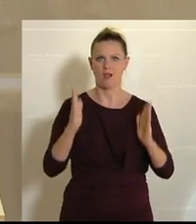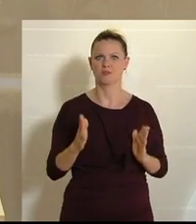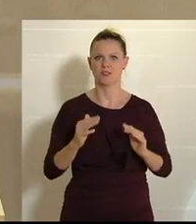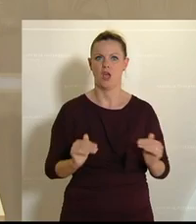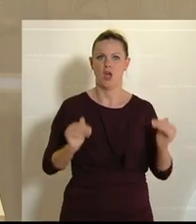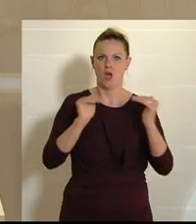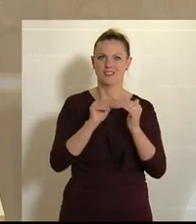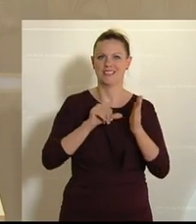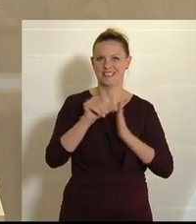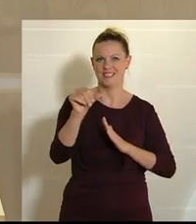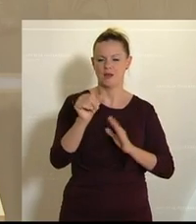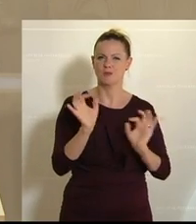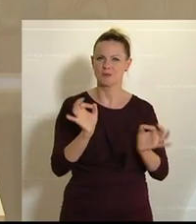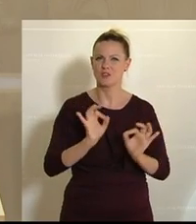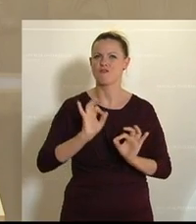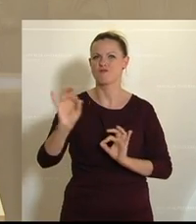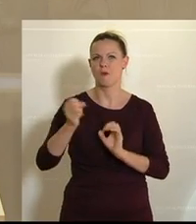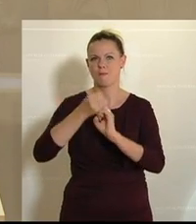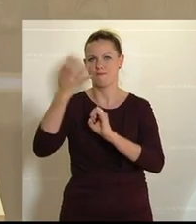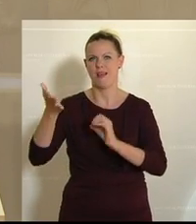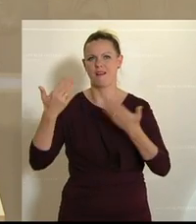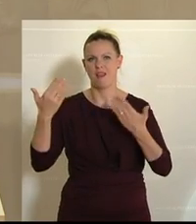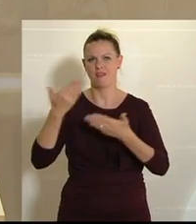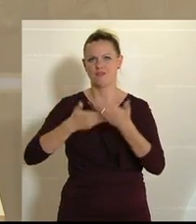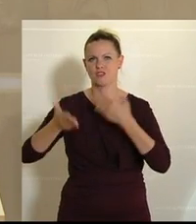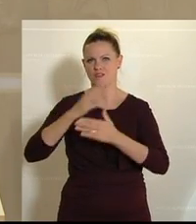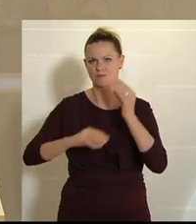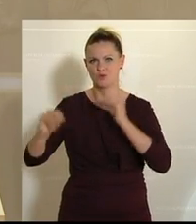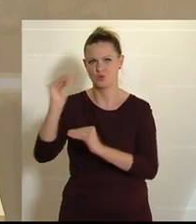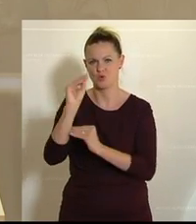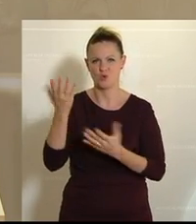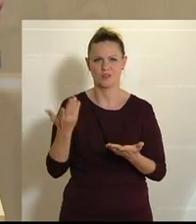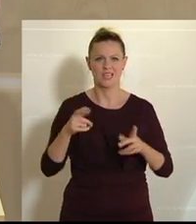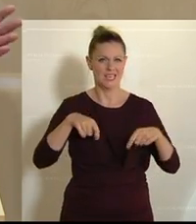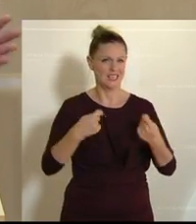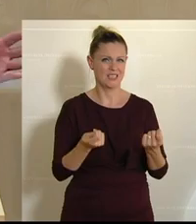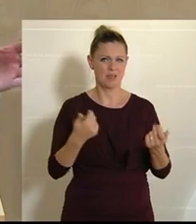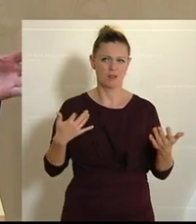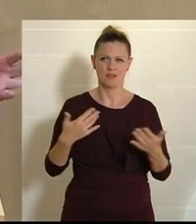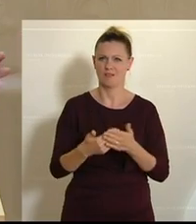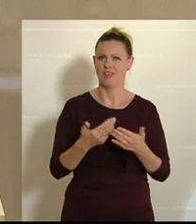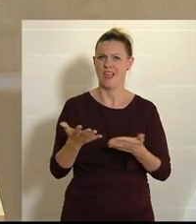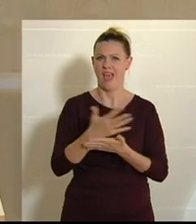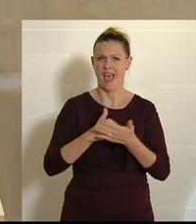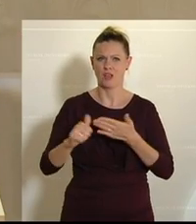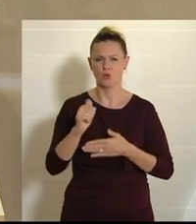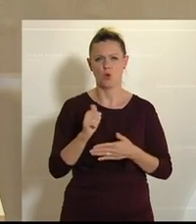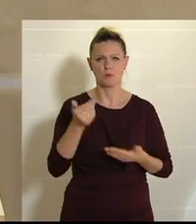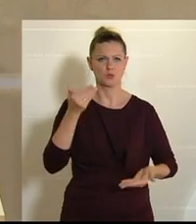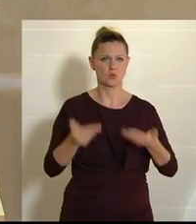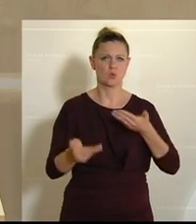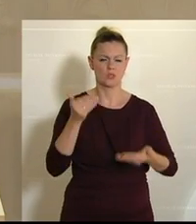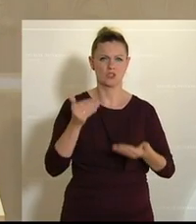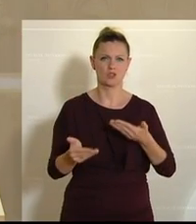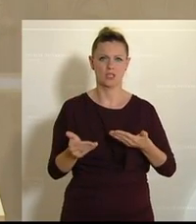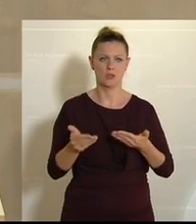Ausgleichszahlungen speziell für die Berg-Landwirtschaft erhöhen müssen. Es gibt ja immer noch diesen eklatanten Einkommensunterschied zwischen